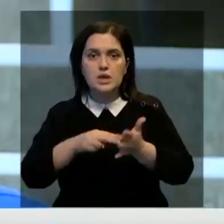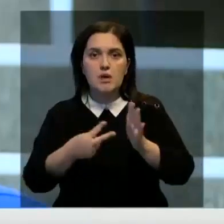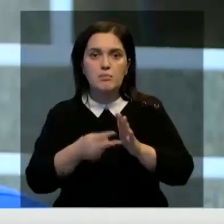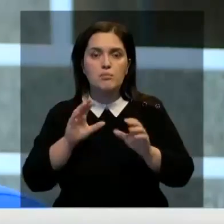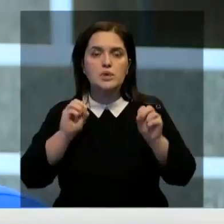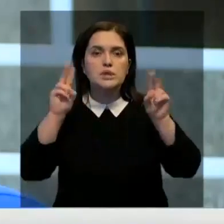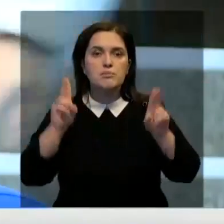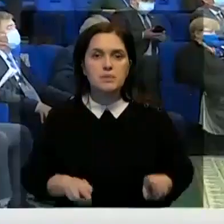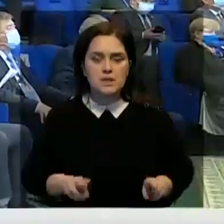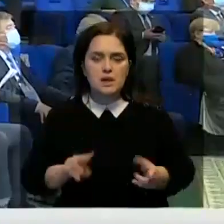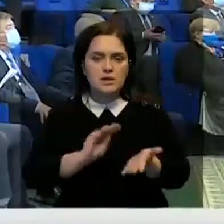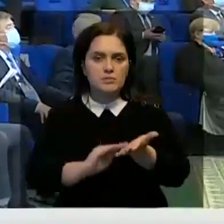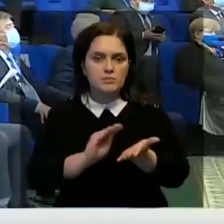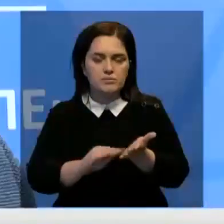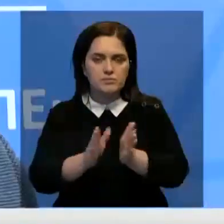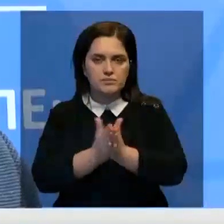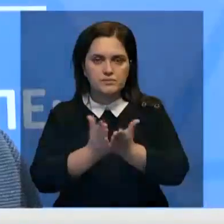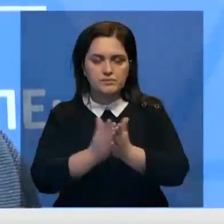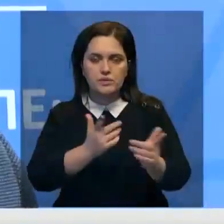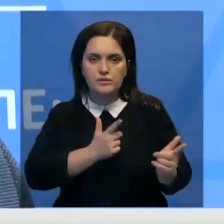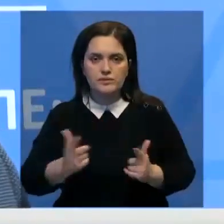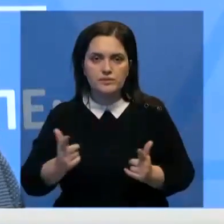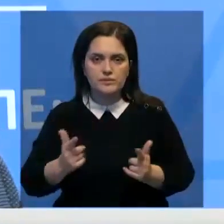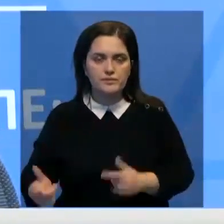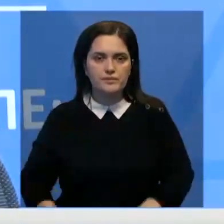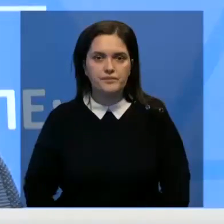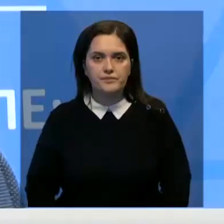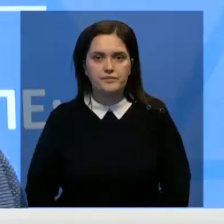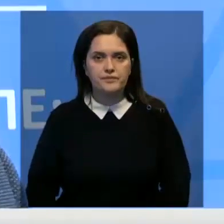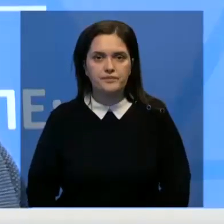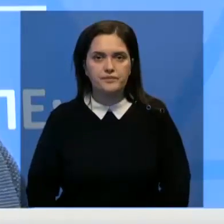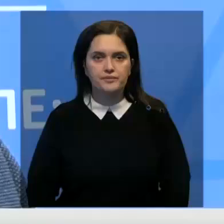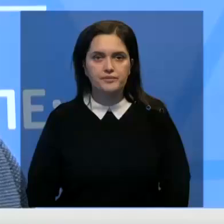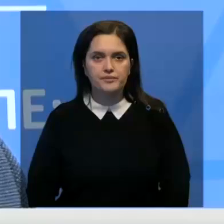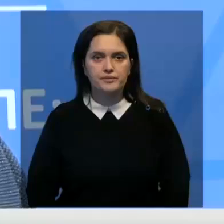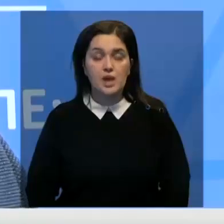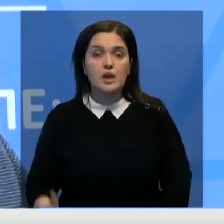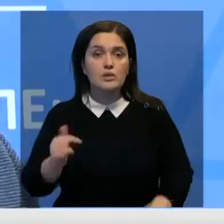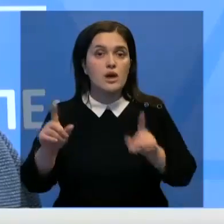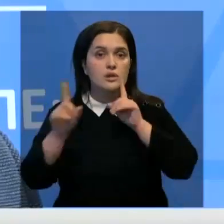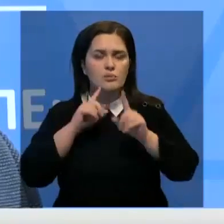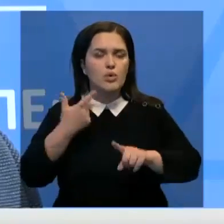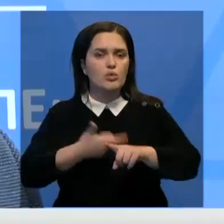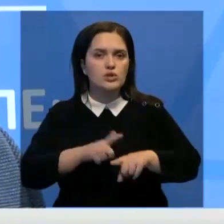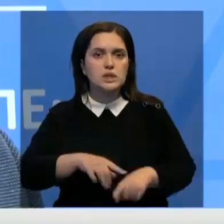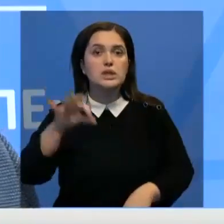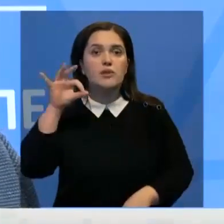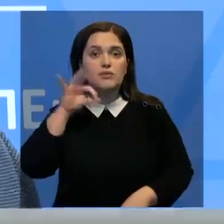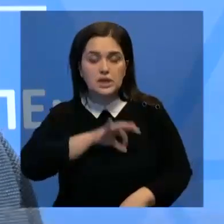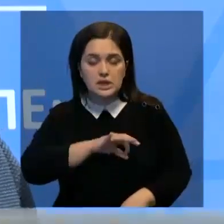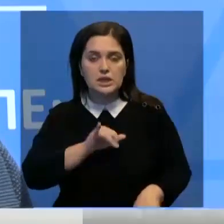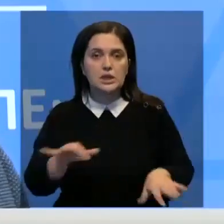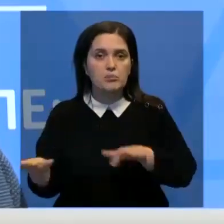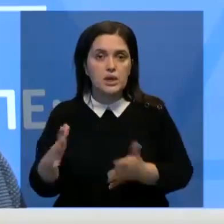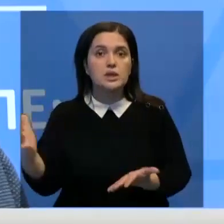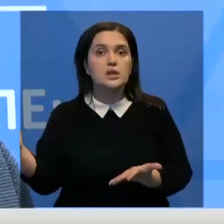специальных сборников. Действует ассамблея, очень эффективный инструмент и механизм